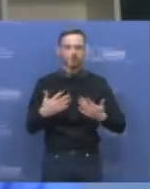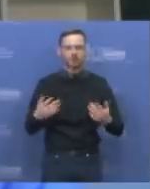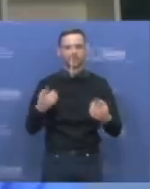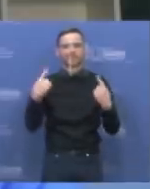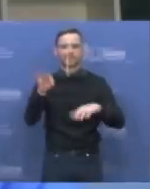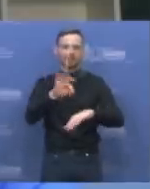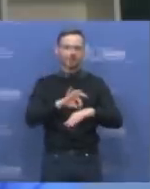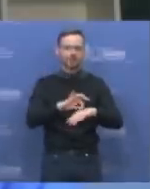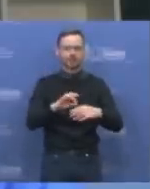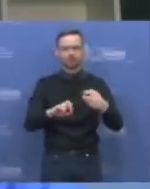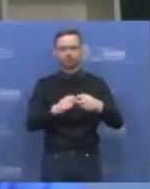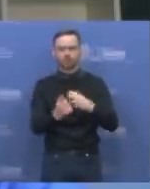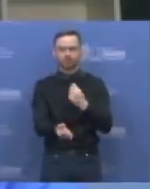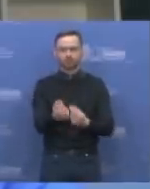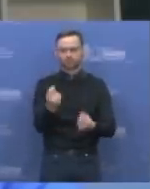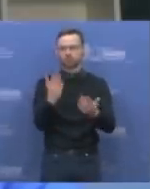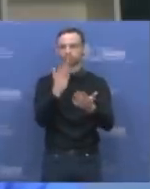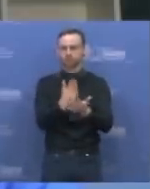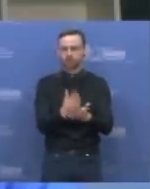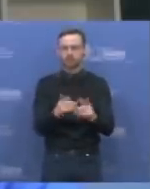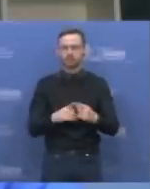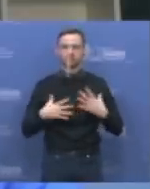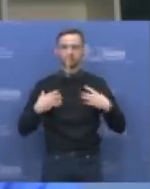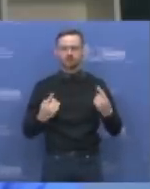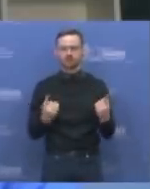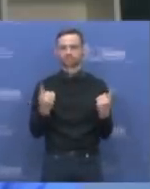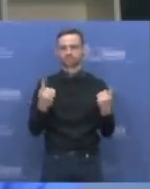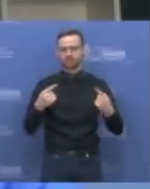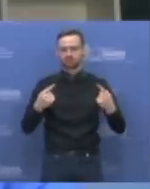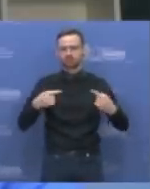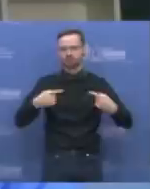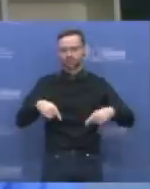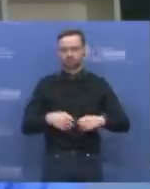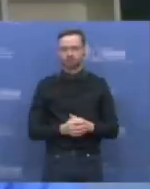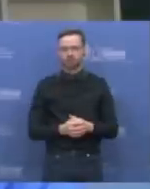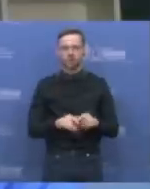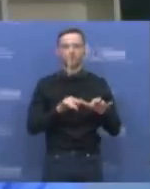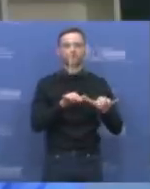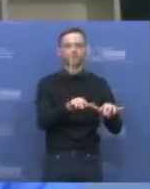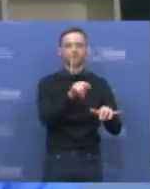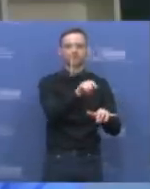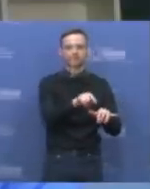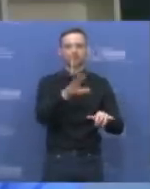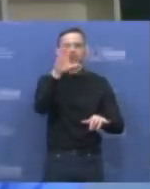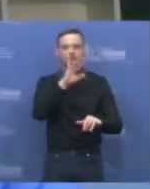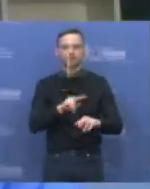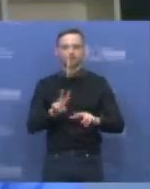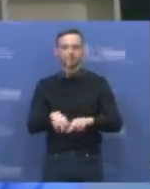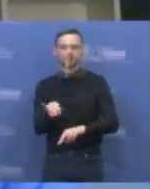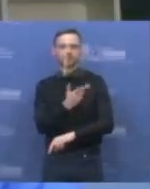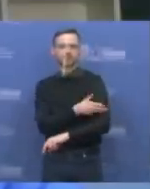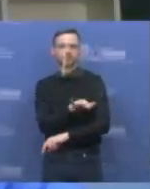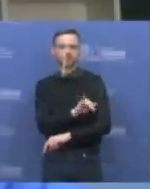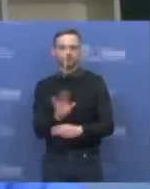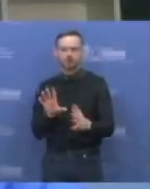lygų, reiškia, kurios irgi silpina imuninė sistema ir todėl šitas virusas suranda šitas silpnasias vietas ir šitas